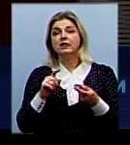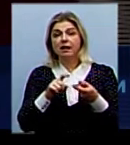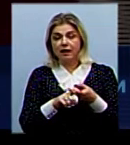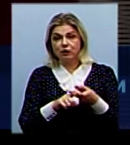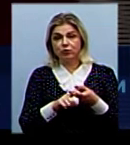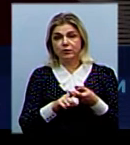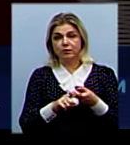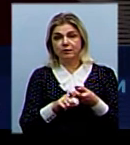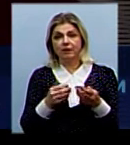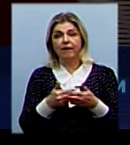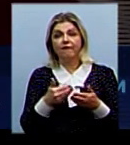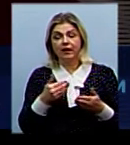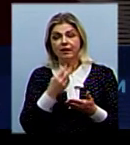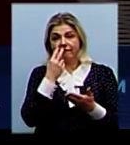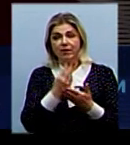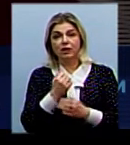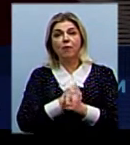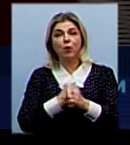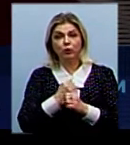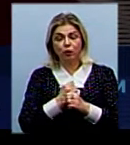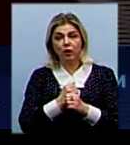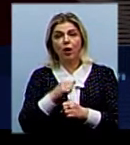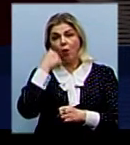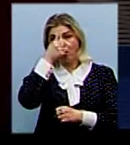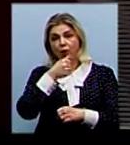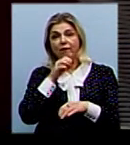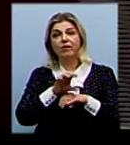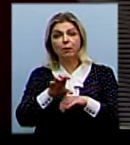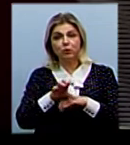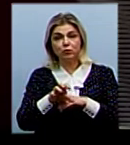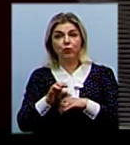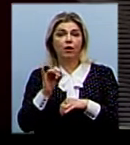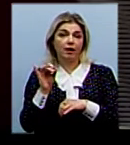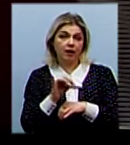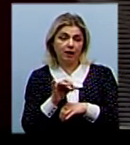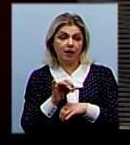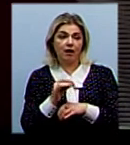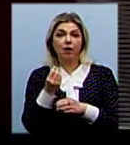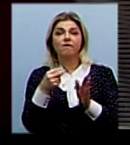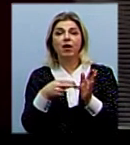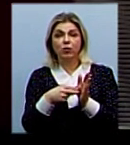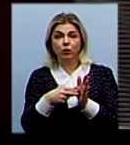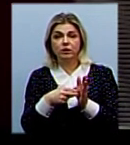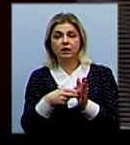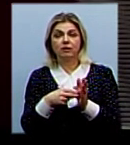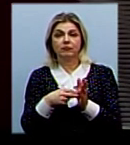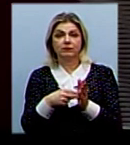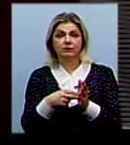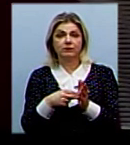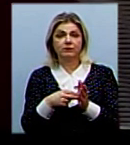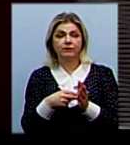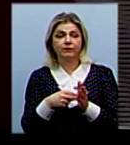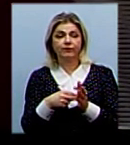від виду двигуна, року випуску і вартості безпосередньо